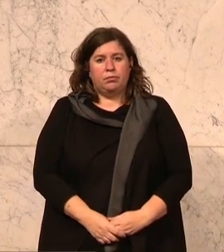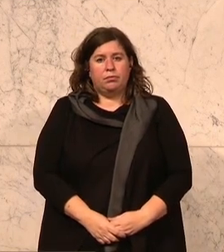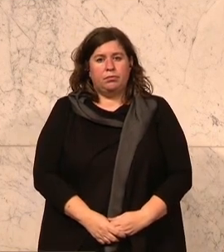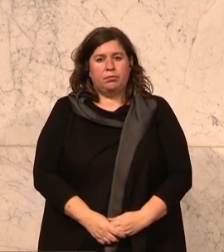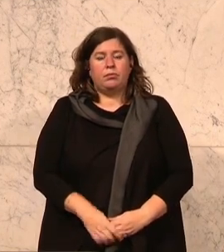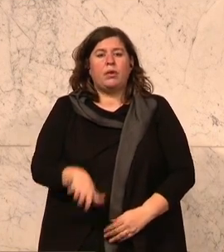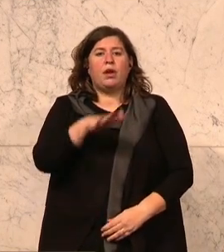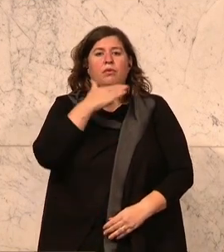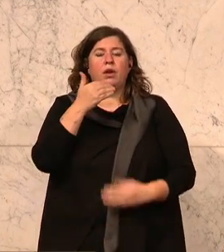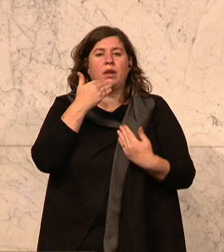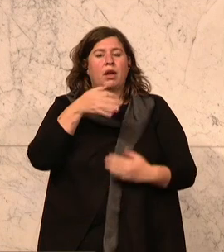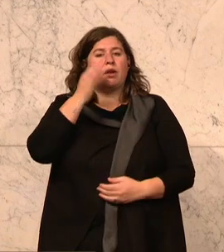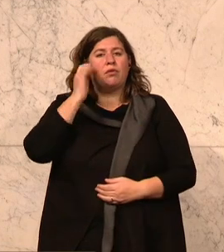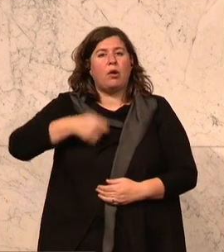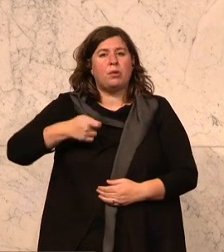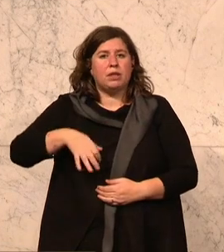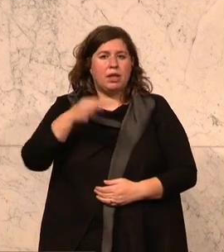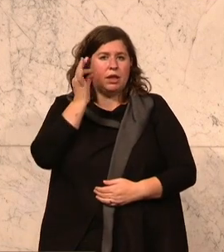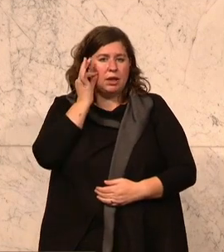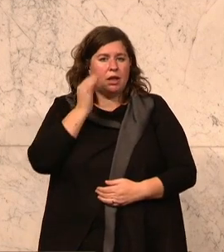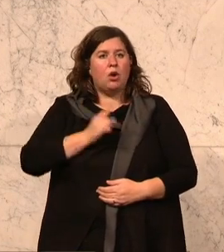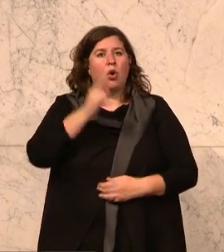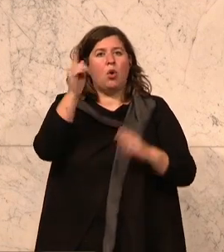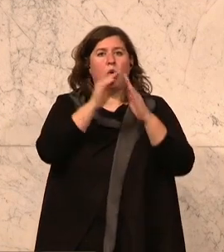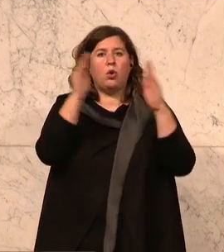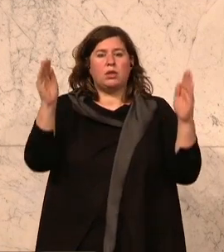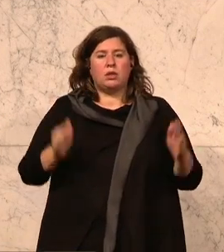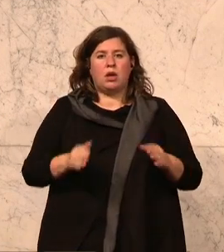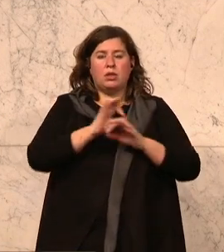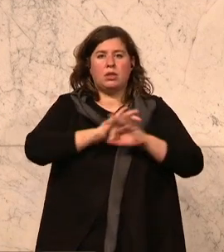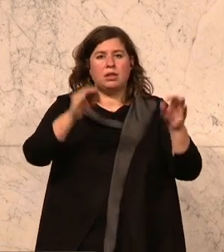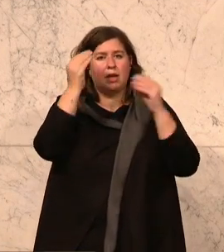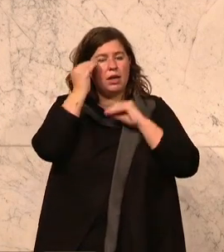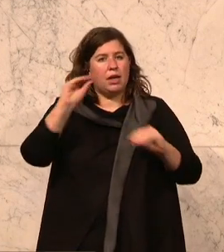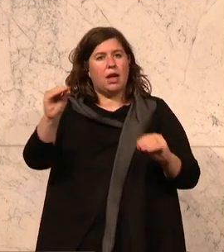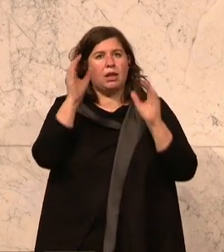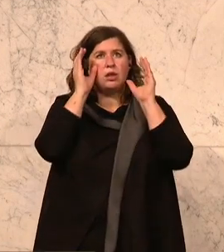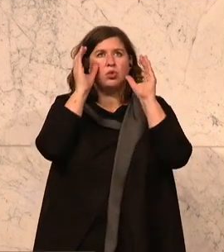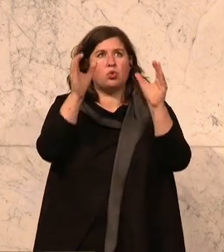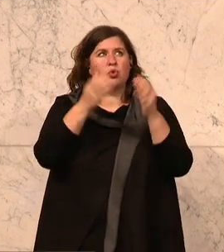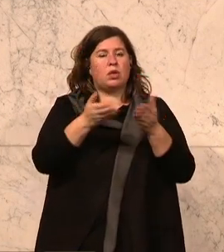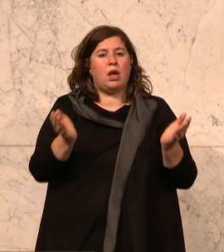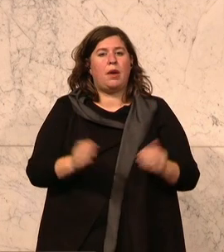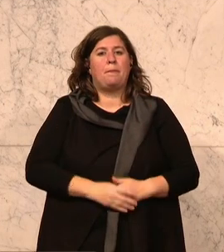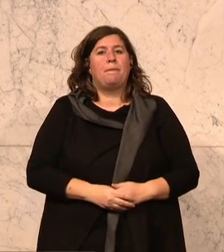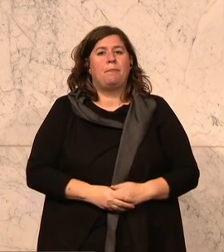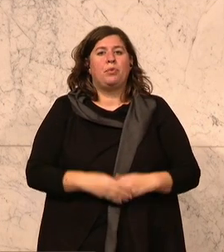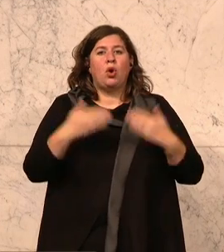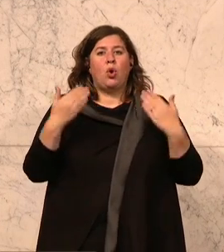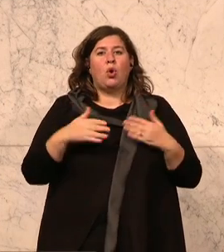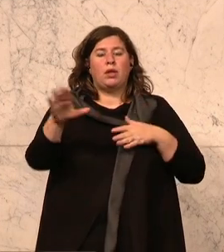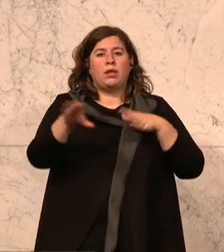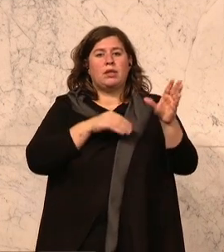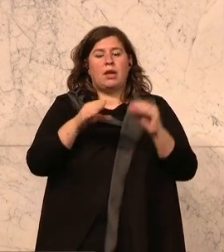Vielen Dank, Frau Präsidentin, hohes Haus, sehr geehrte Zuseher. Im heutigen Sammelbericht